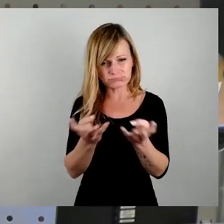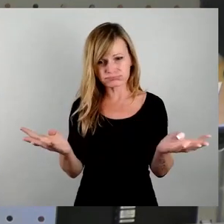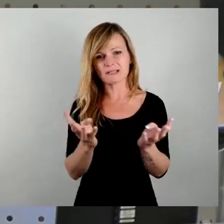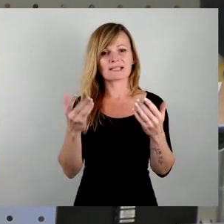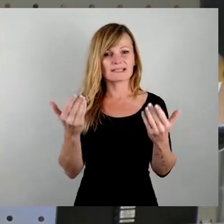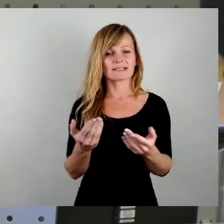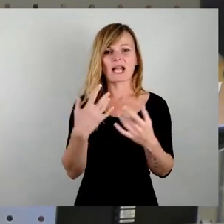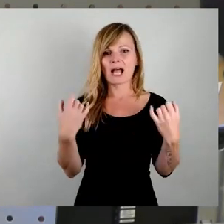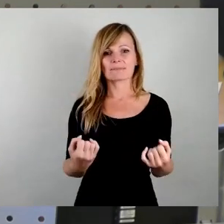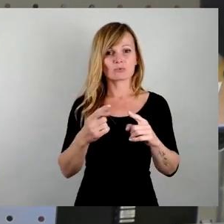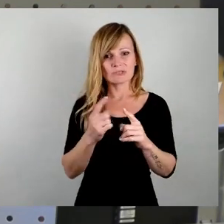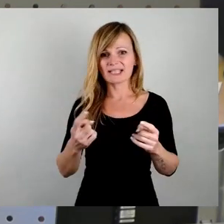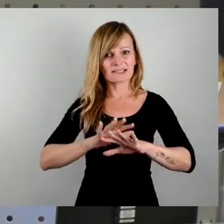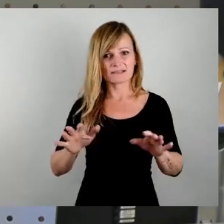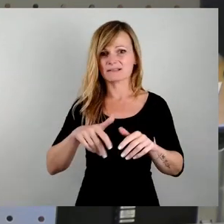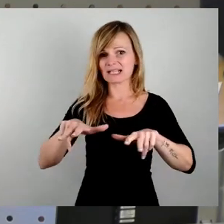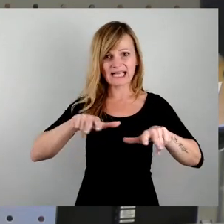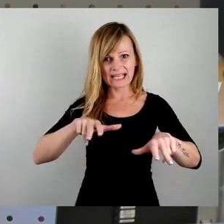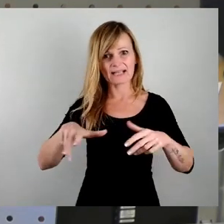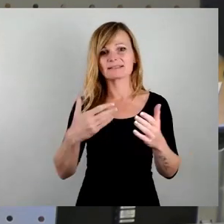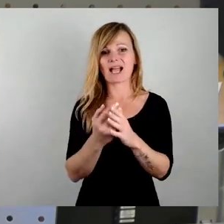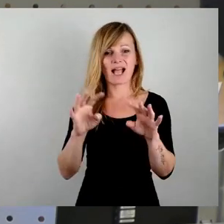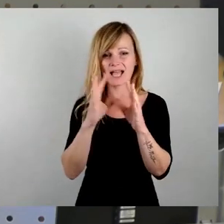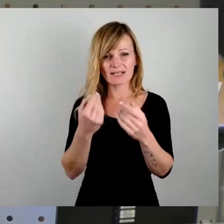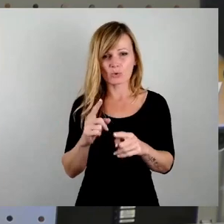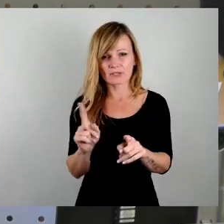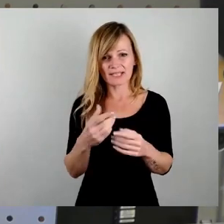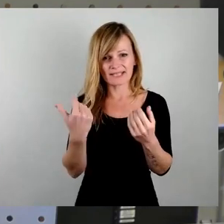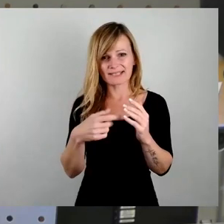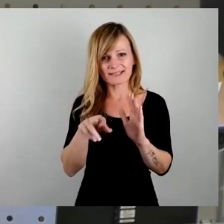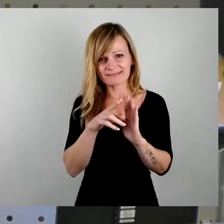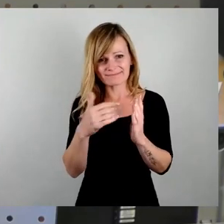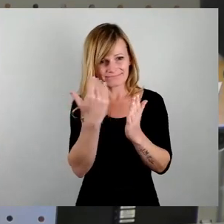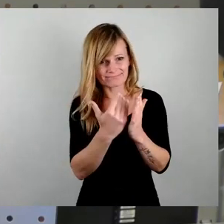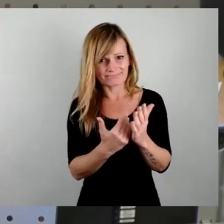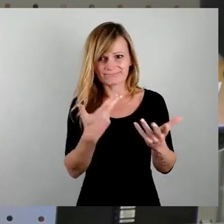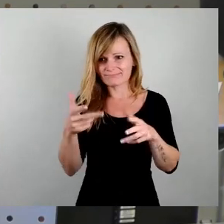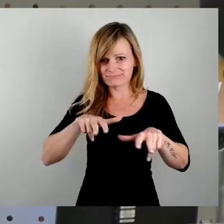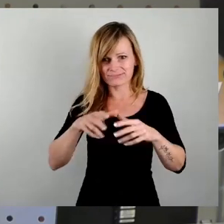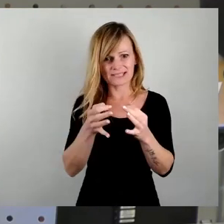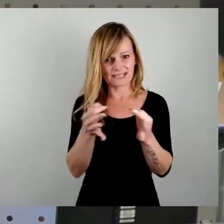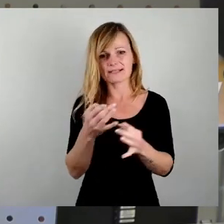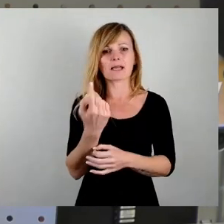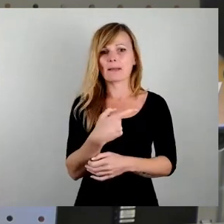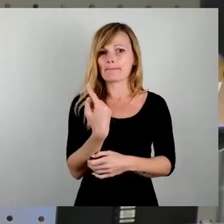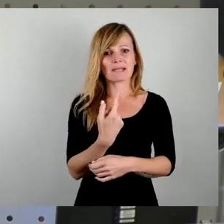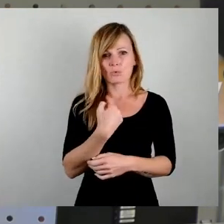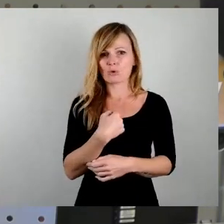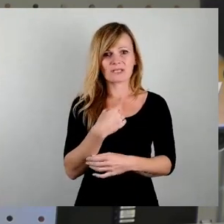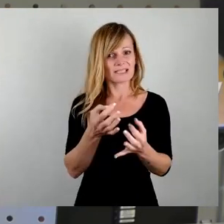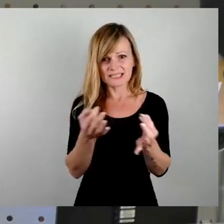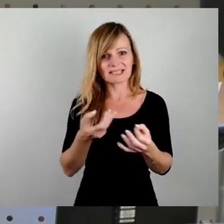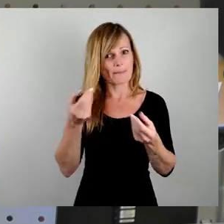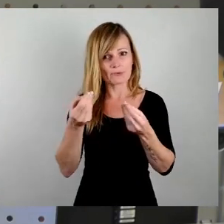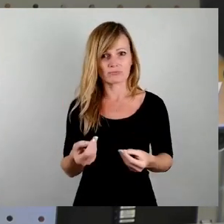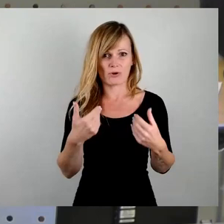geregelt. Und all diese Sachen sind noch nicht geregelt. Mit denen werden mit uns nicht besprochen. So,